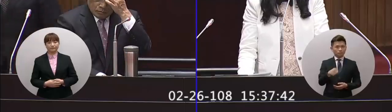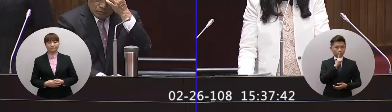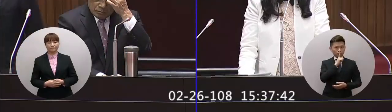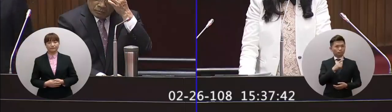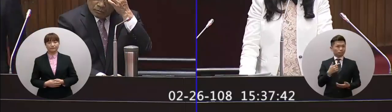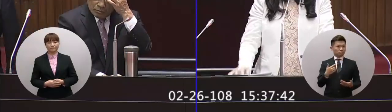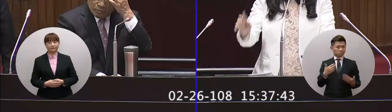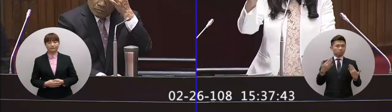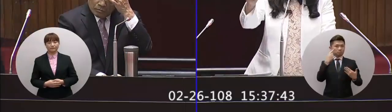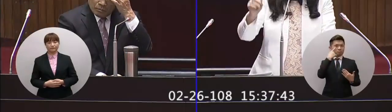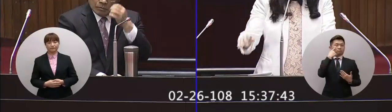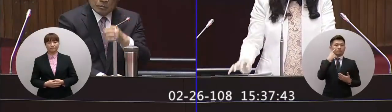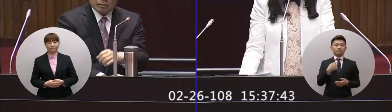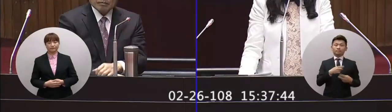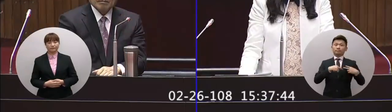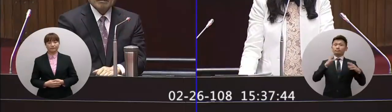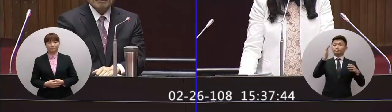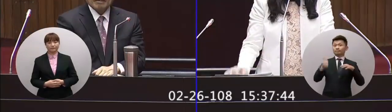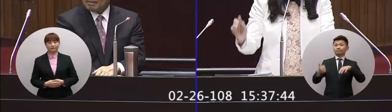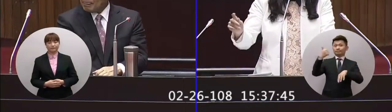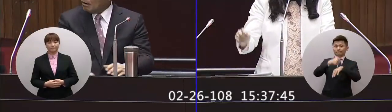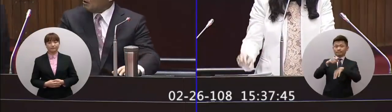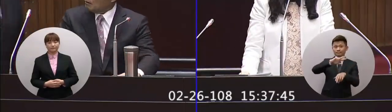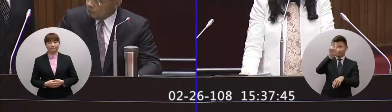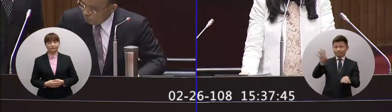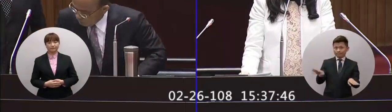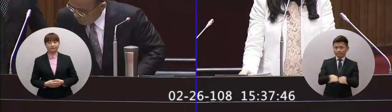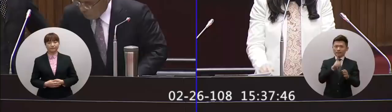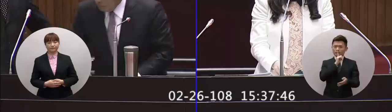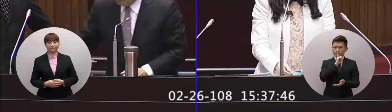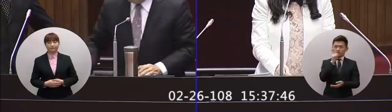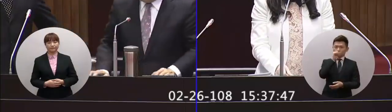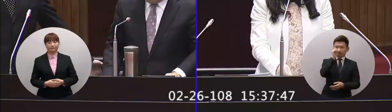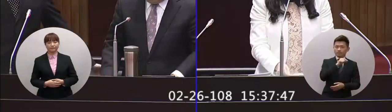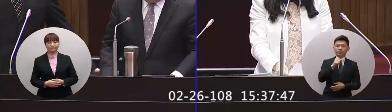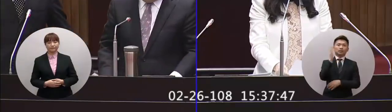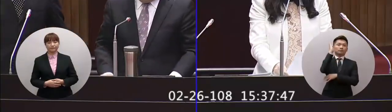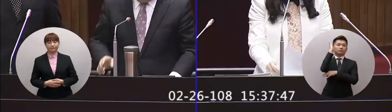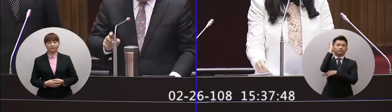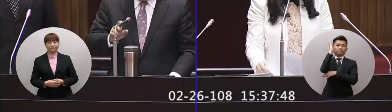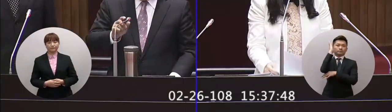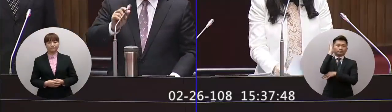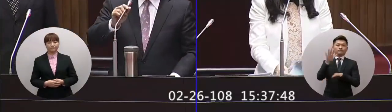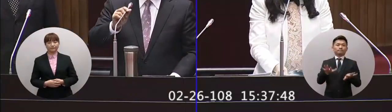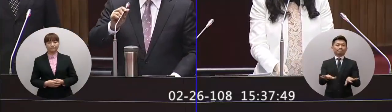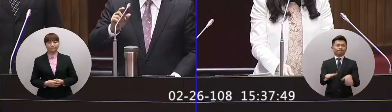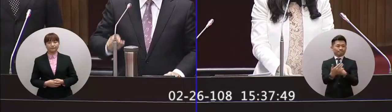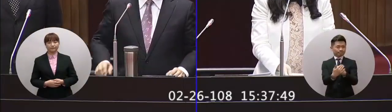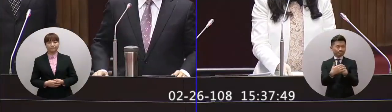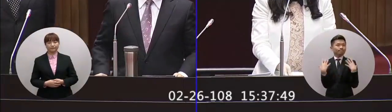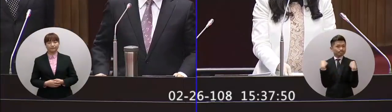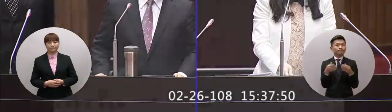為過了院長從蔡總統就職的那天開始就不斷的強調這個政府會全面的維持現狀